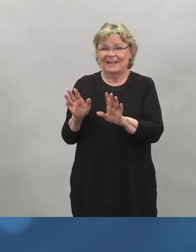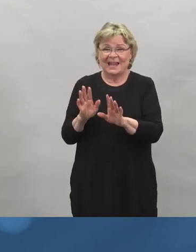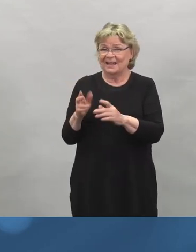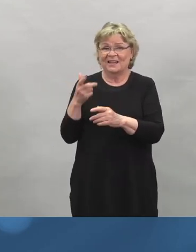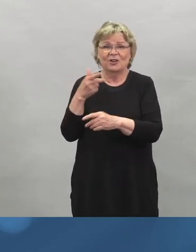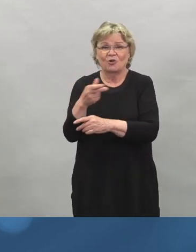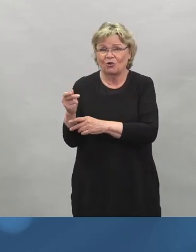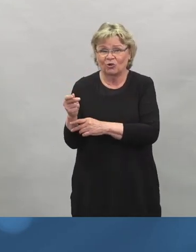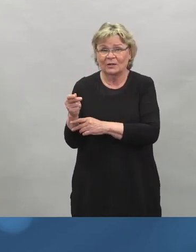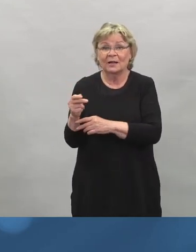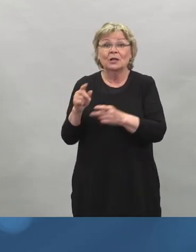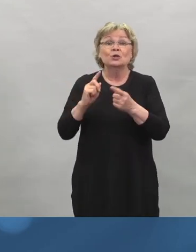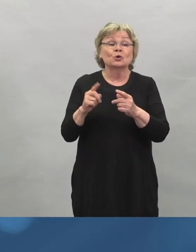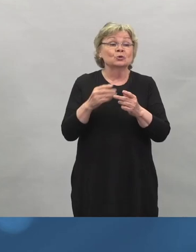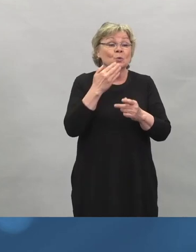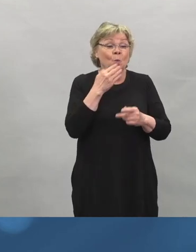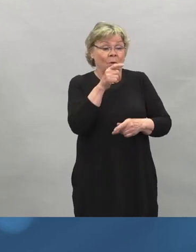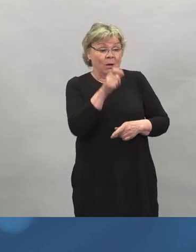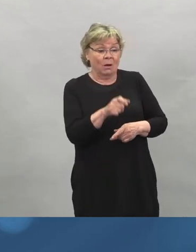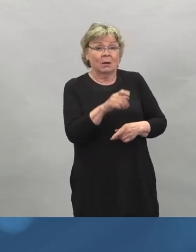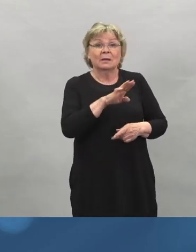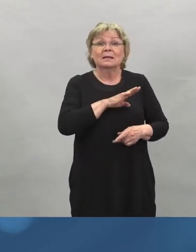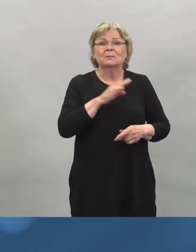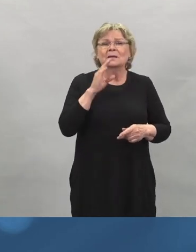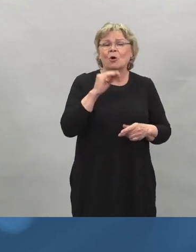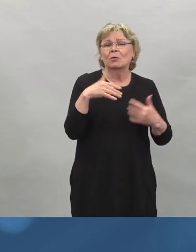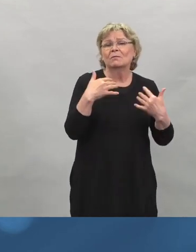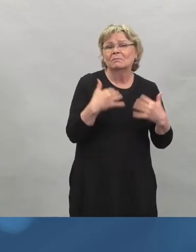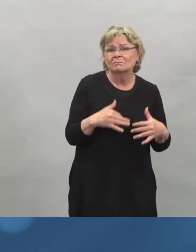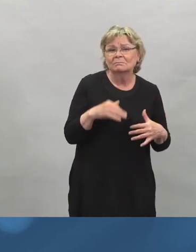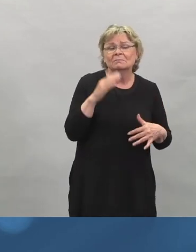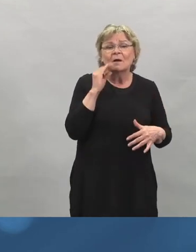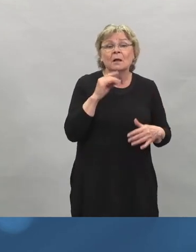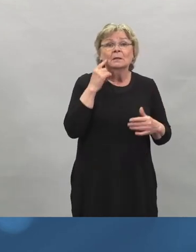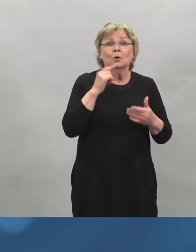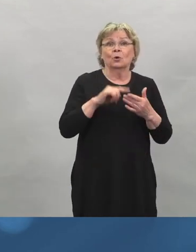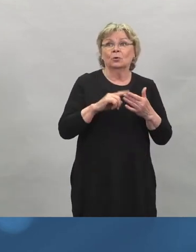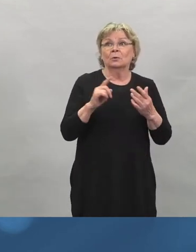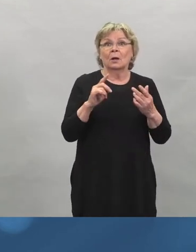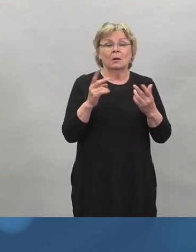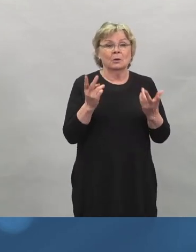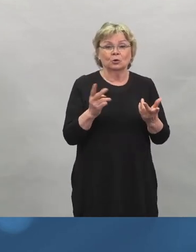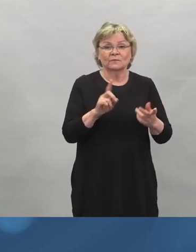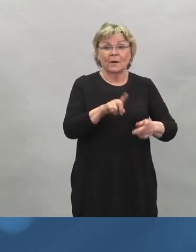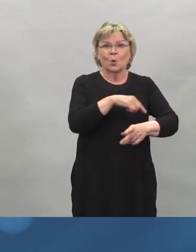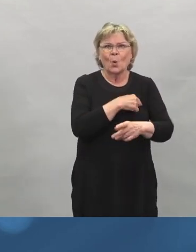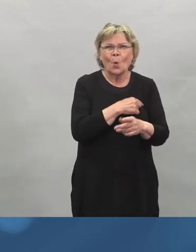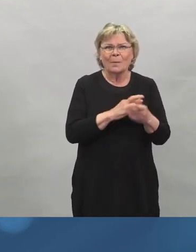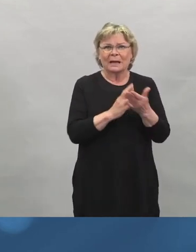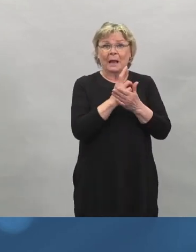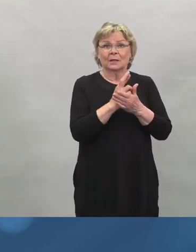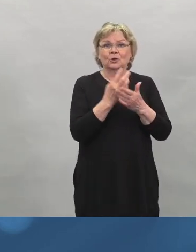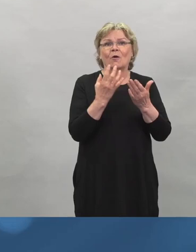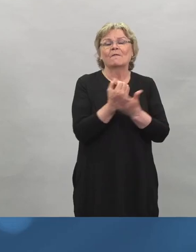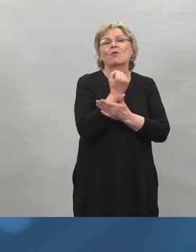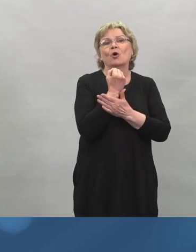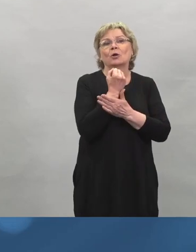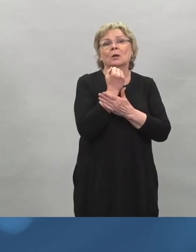näin, että jos ihminen on niin iäkäs ja hauras, että pelkkä kuumereaktio voi viedä hänen terveytensä